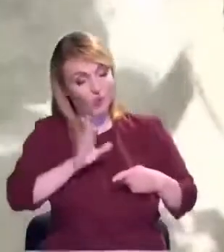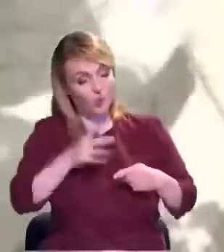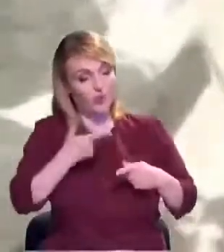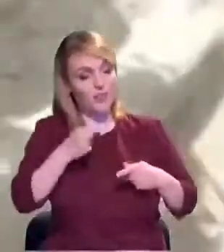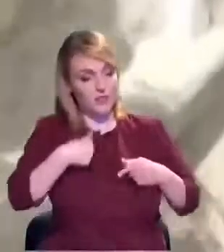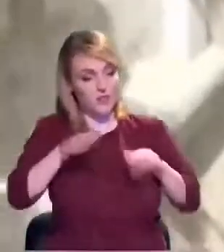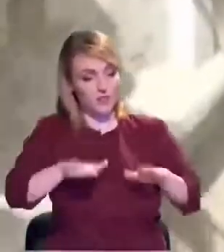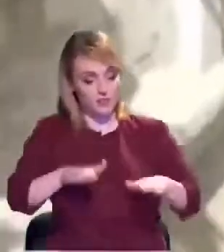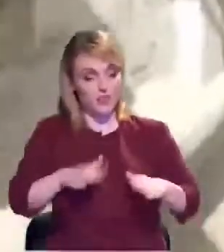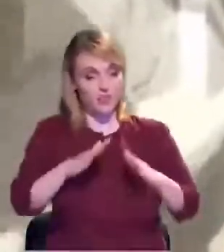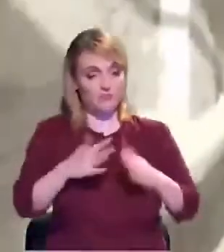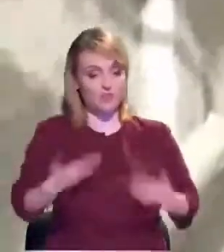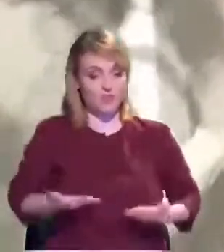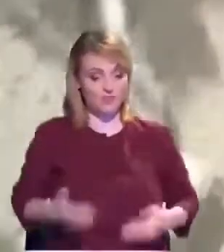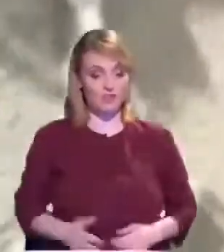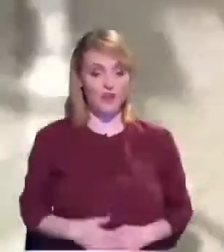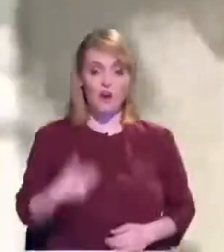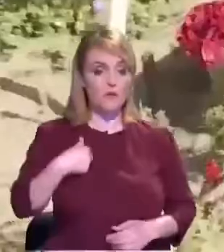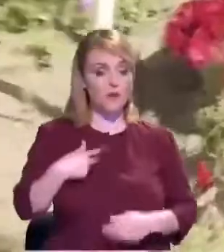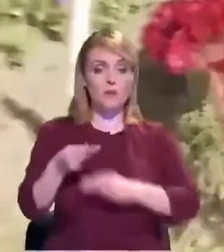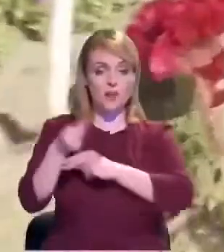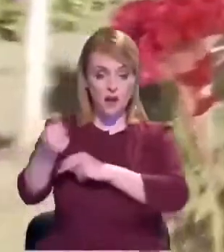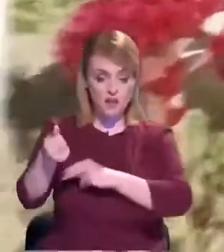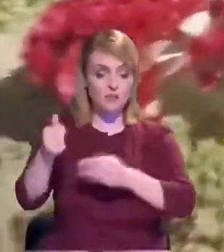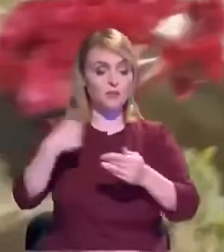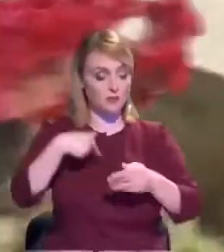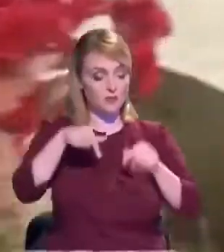-avem și îl plătim și îl curățe, și gata.